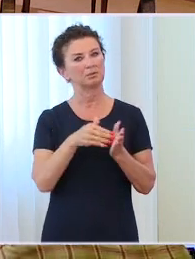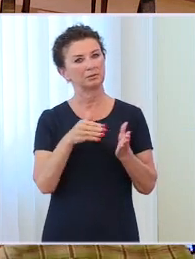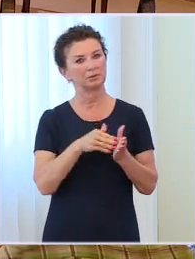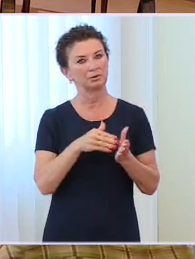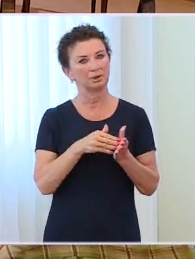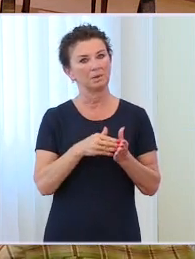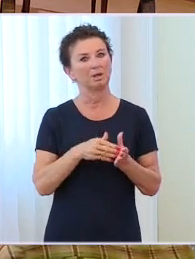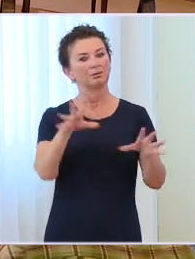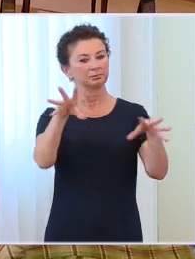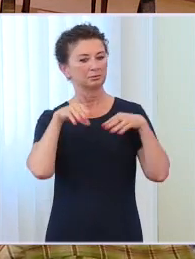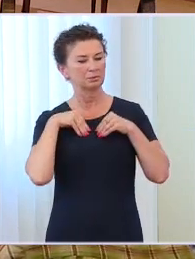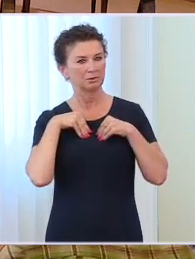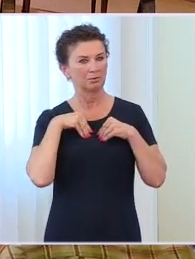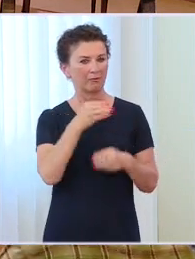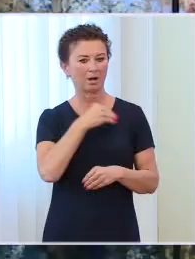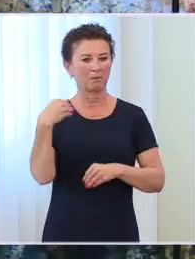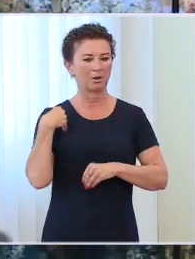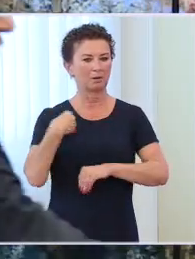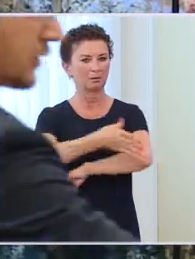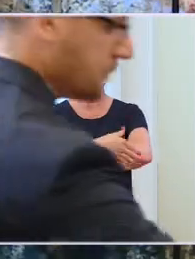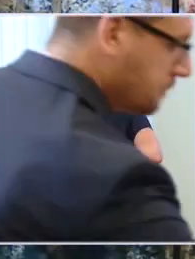rodaków za wschodniej granicy.